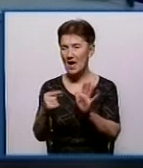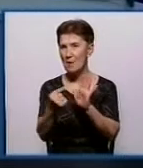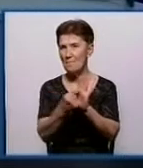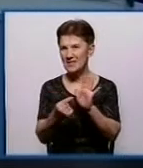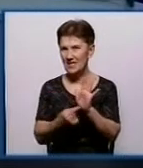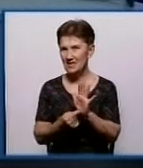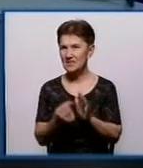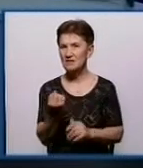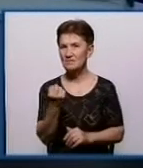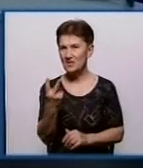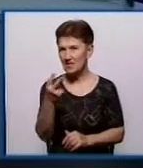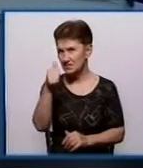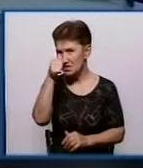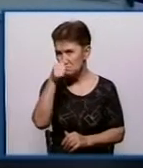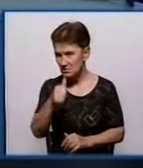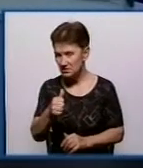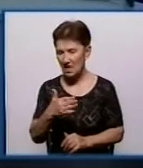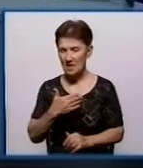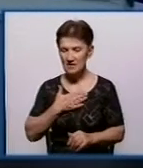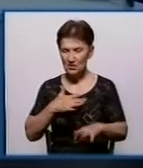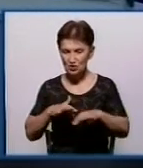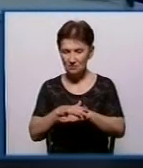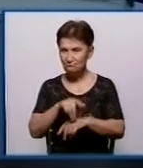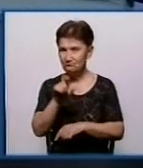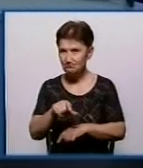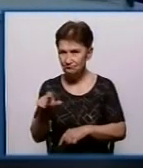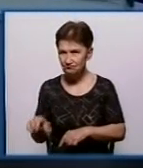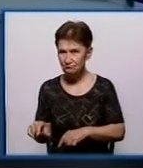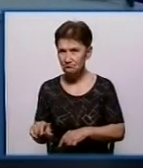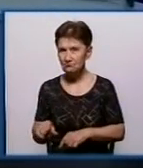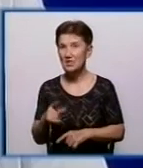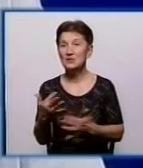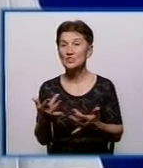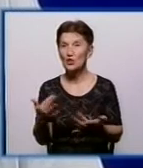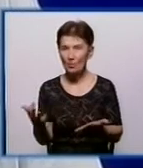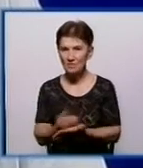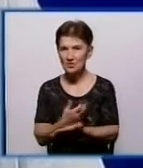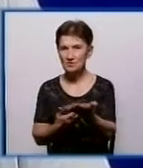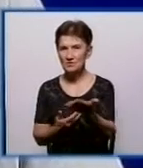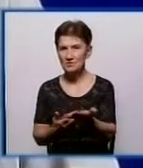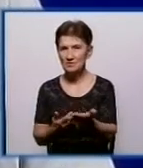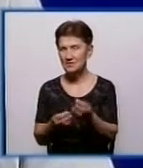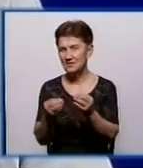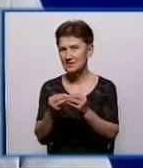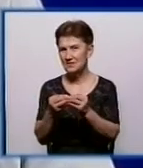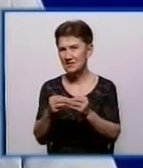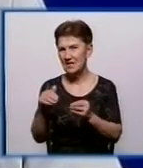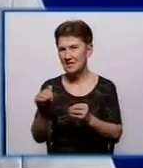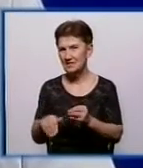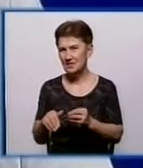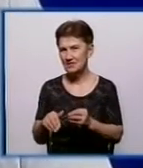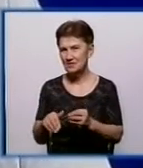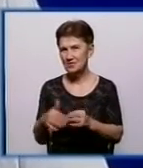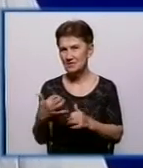місяців, поділив на нашу середню чисельність, зробив запит, отримав інформацію. Скільки висло? Отримав 10 тисяч гривень в місяць середню